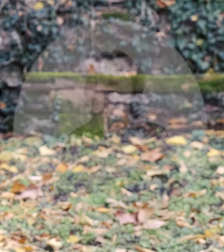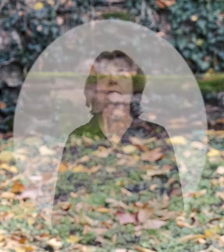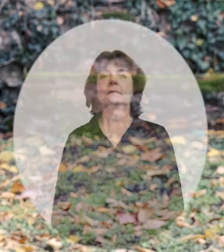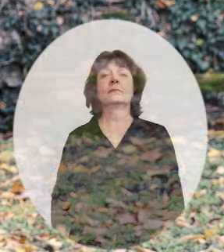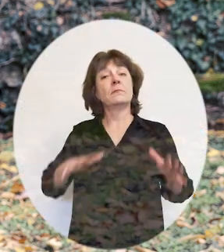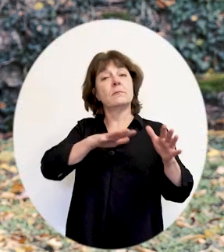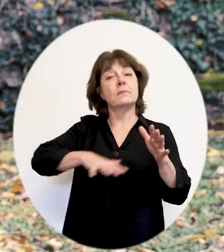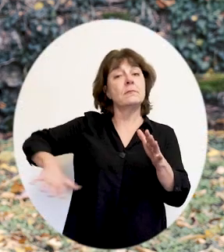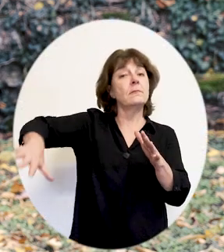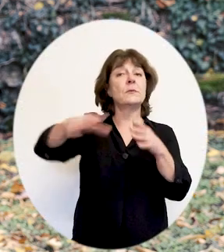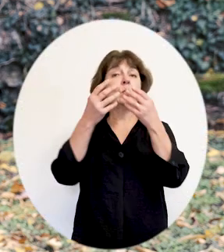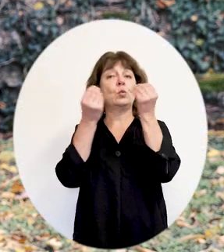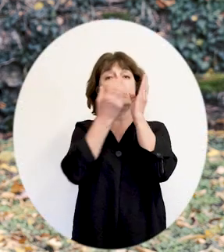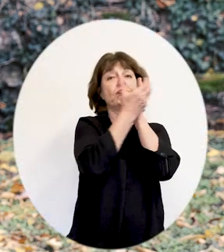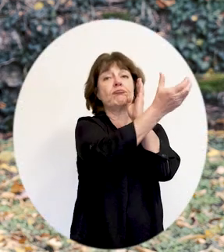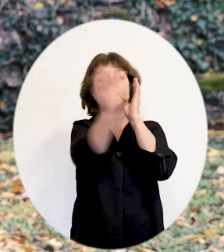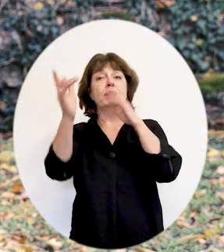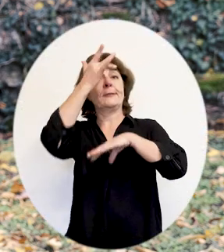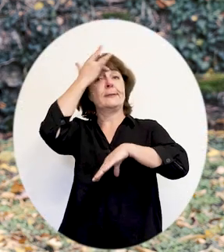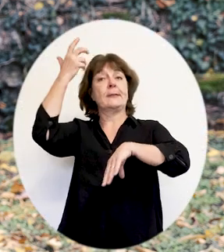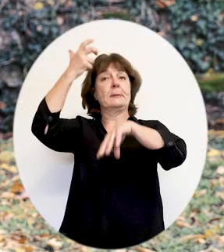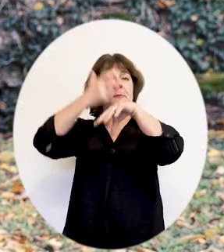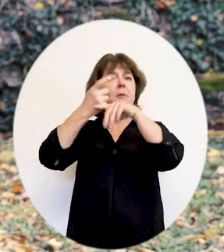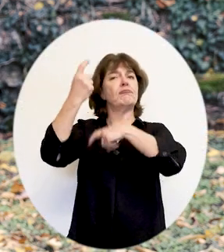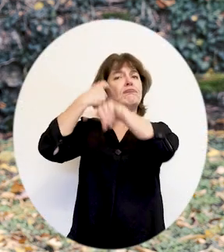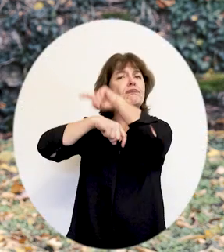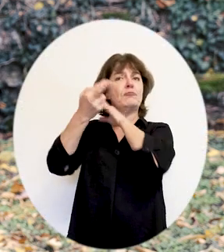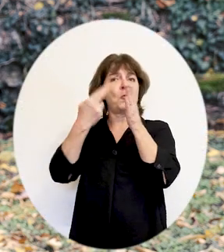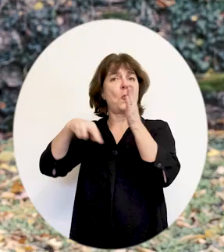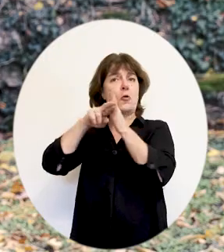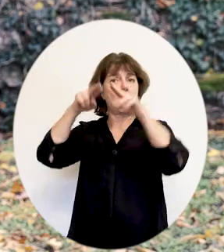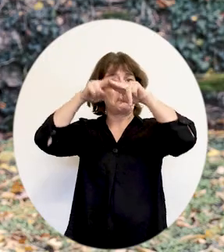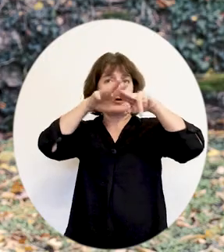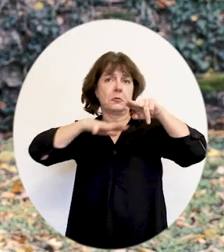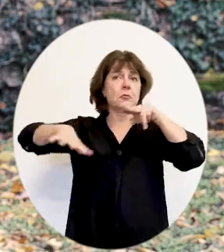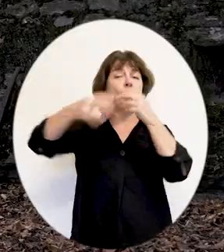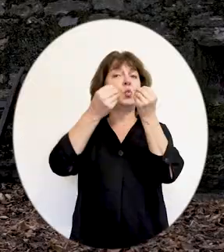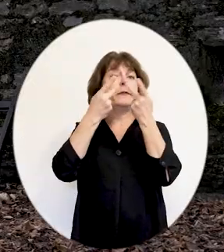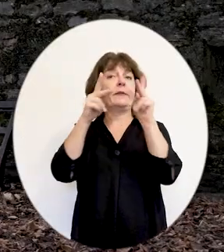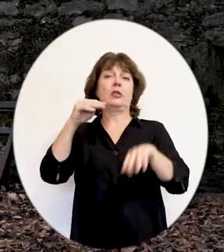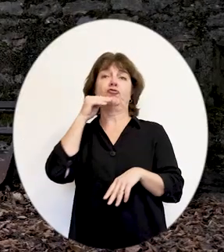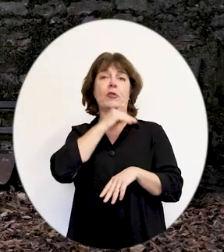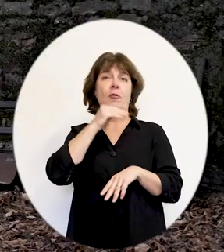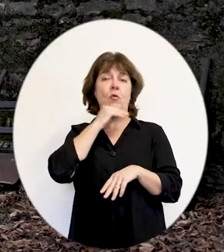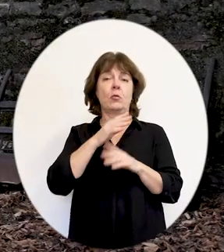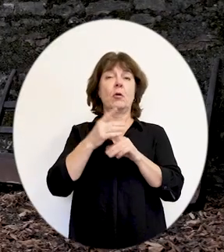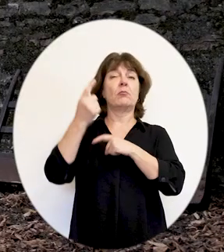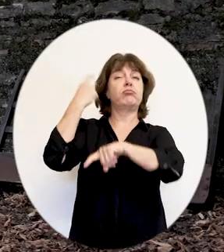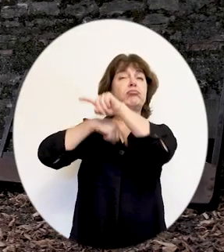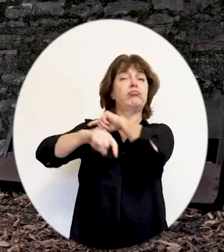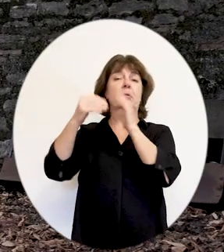Nous sommes ici au Bastion Saint-Pierre, vestige des fortifications de la Renaissance à Chalon-sur-Saône. Depuis